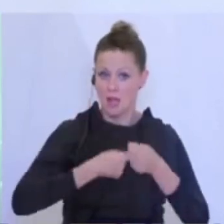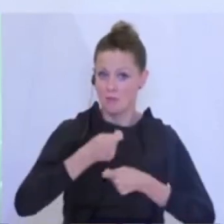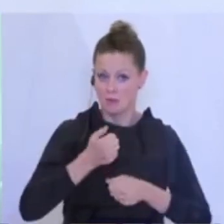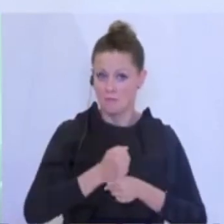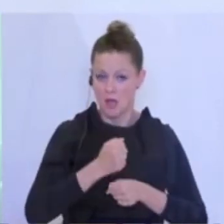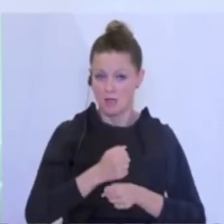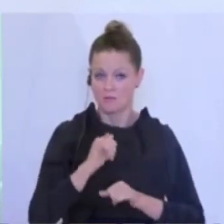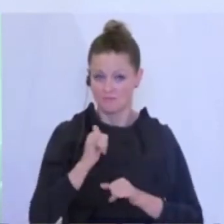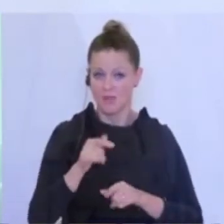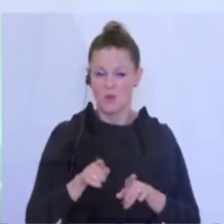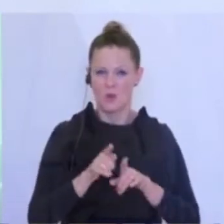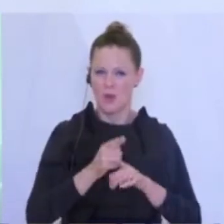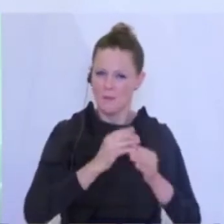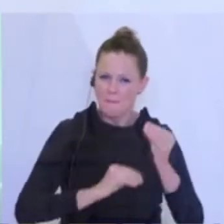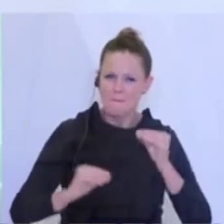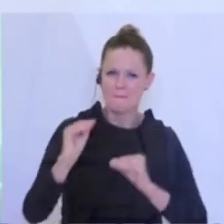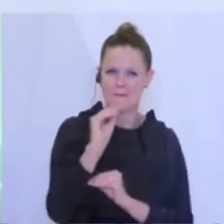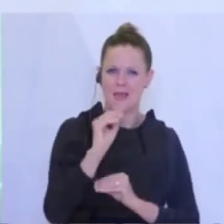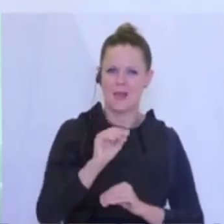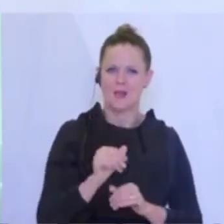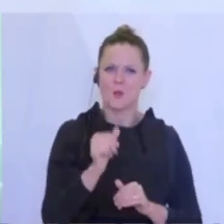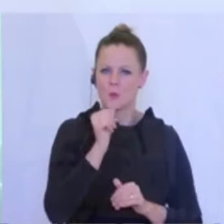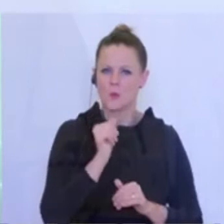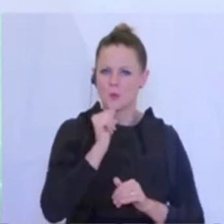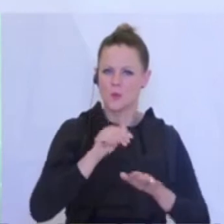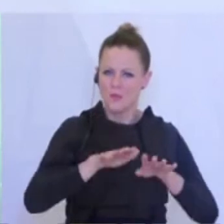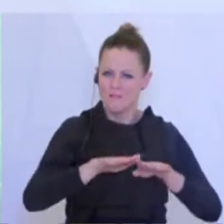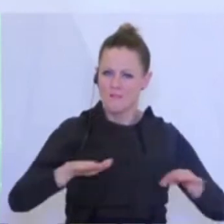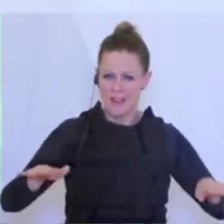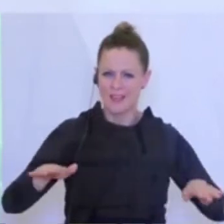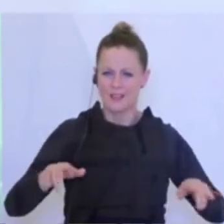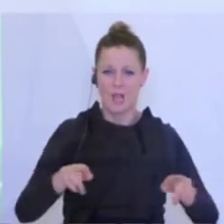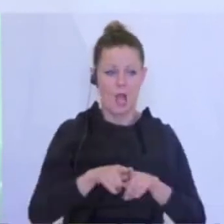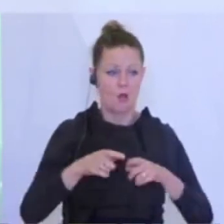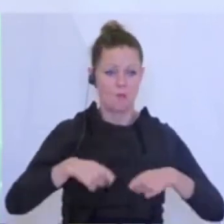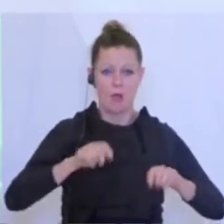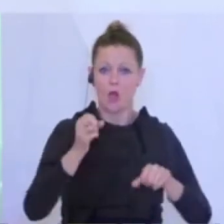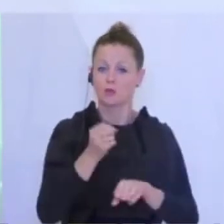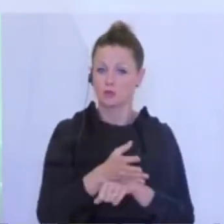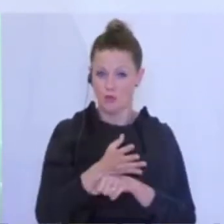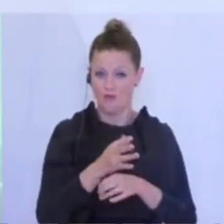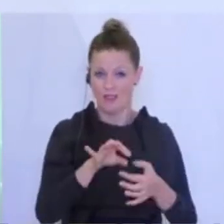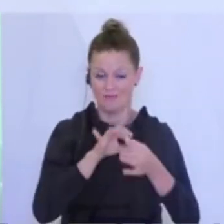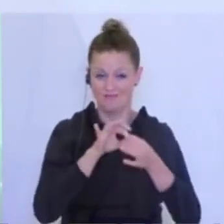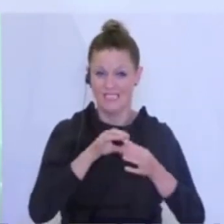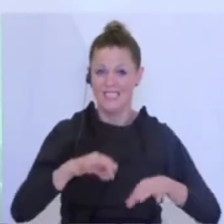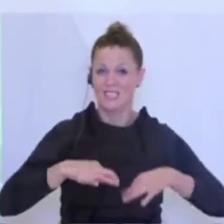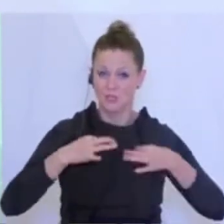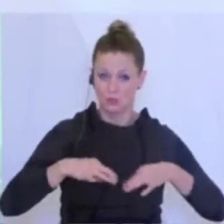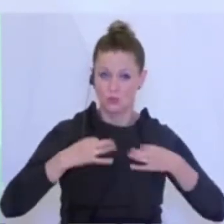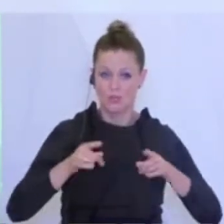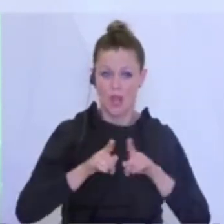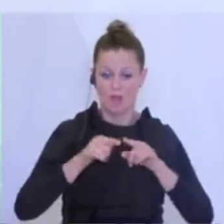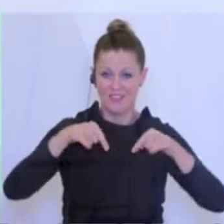Und erhöhte Grünflächenanteile, die Verwendung der Baustoffe, Stichwort noch einmal Gesundheit bis hinein in die